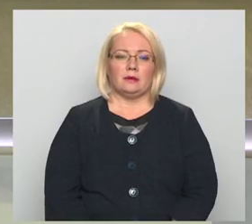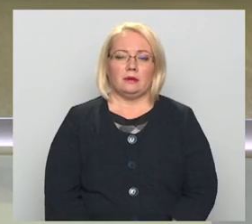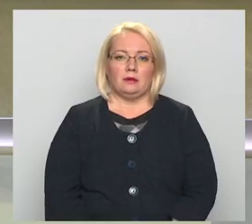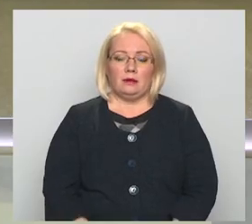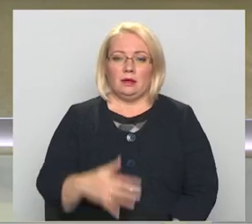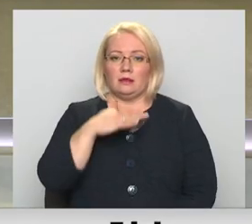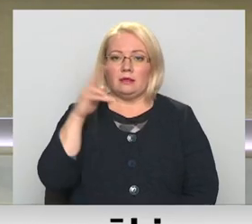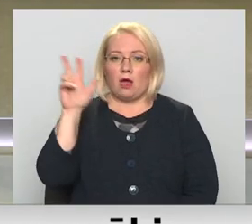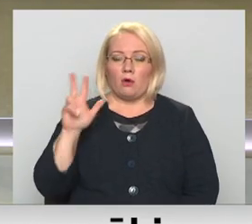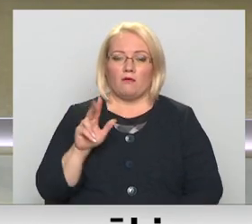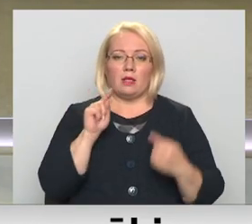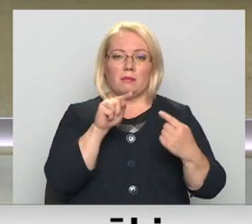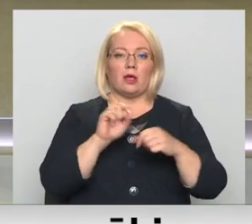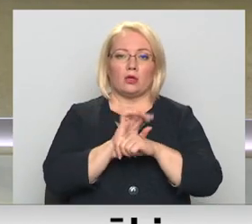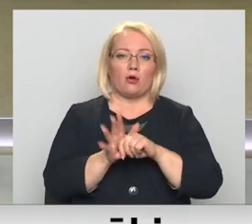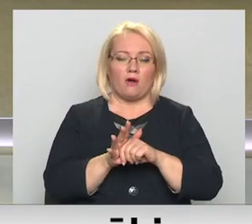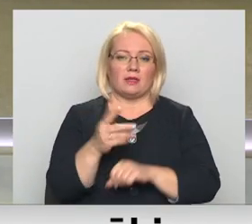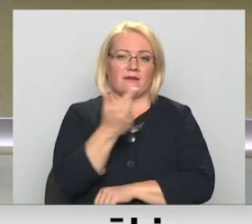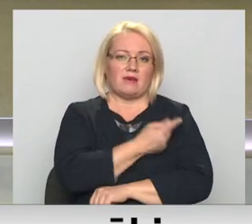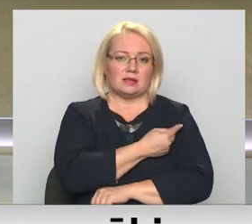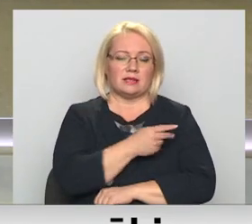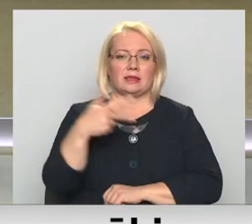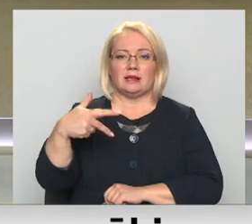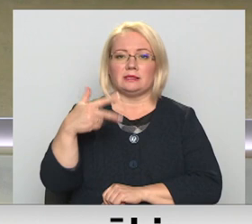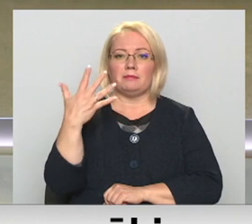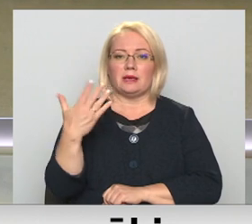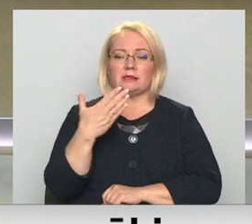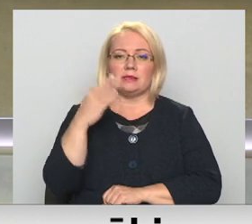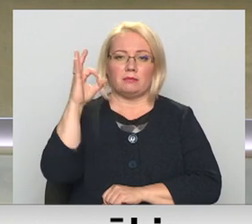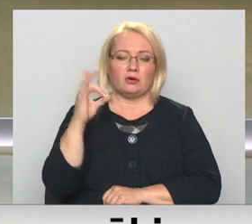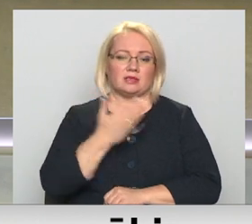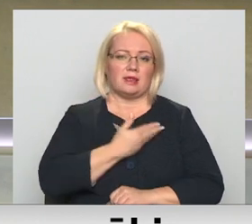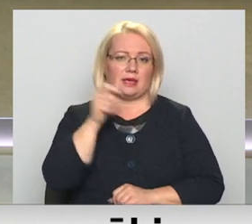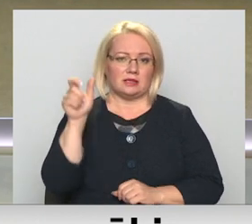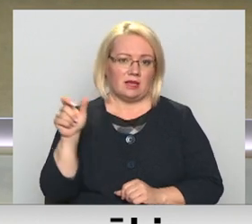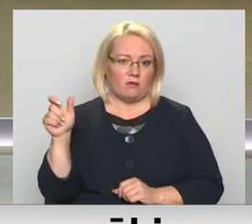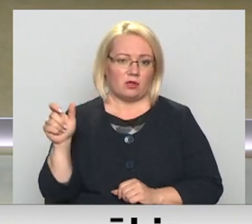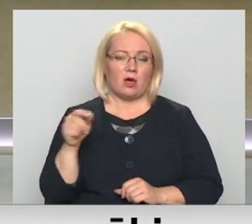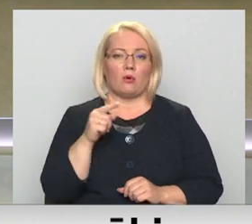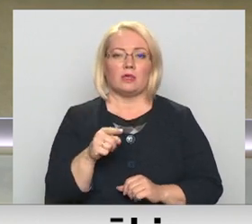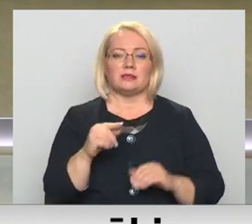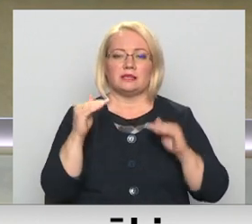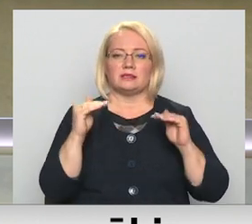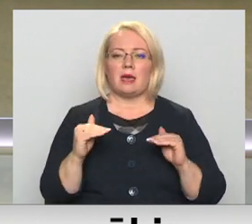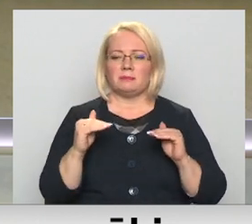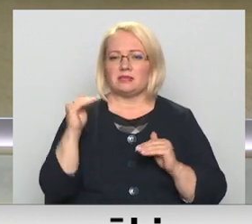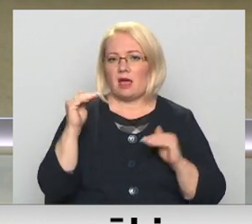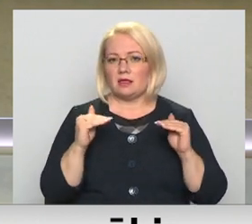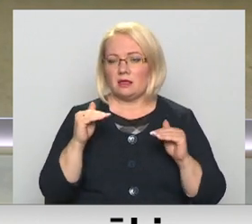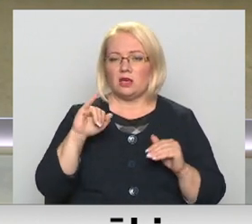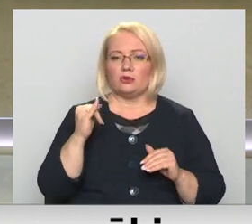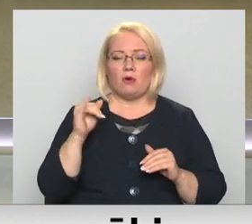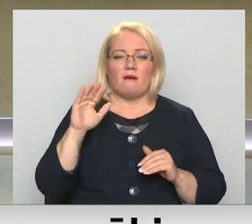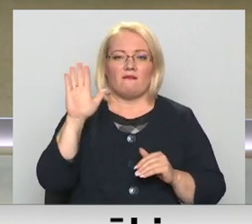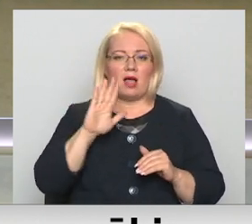Daugavpilī pret Covid-19 ir vakcinējušies 35% iedzīvotāju, un tas ir zemes rādītājs, jo valstī